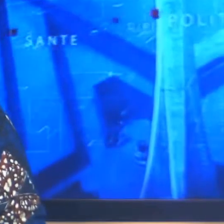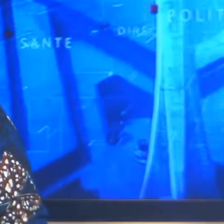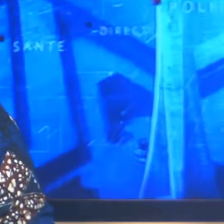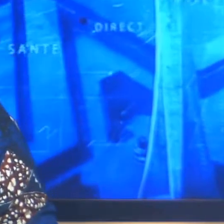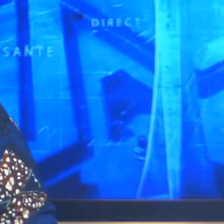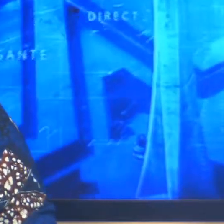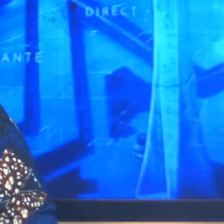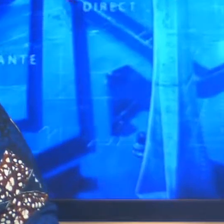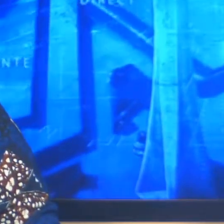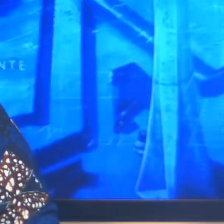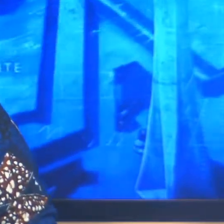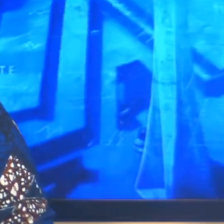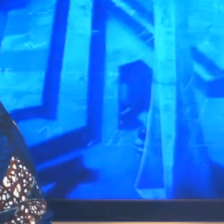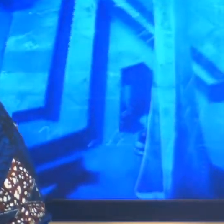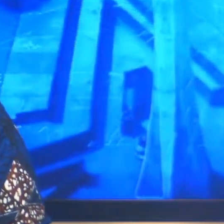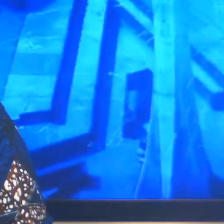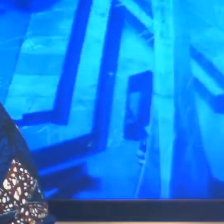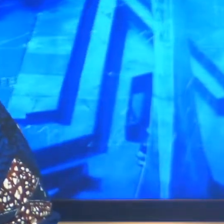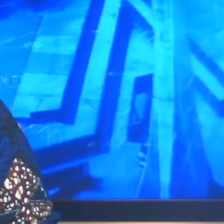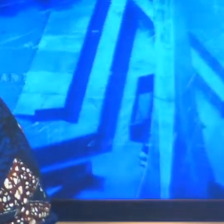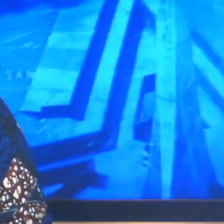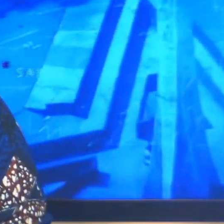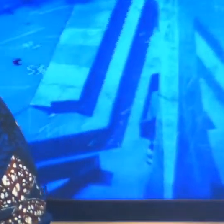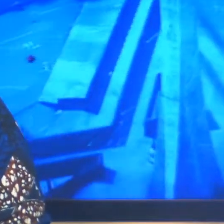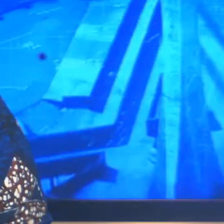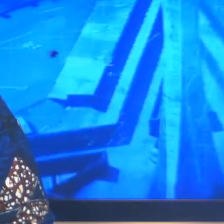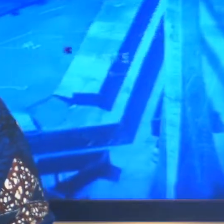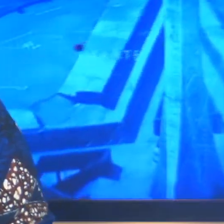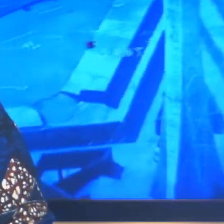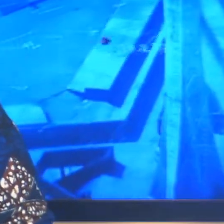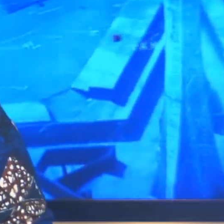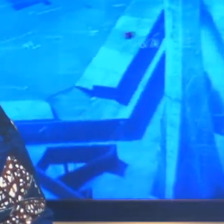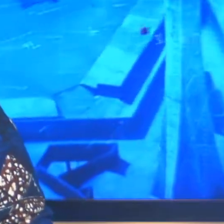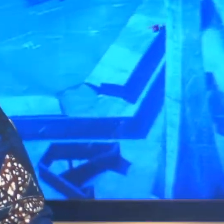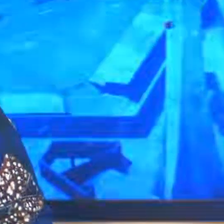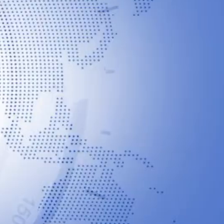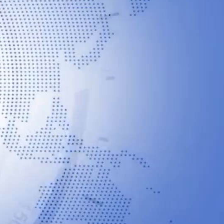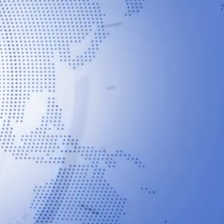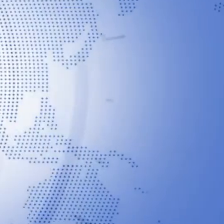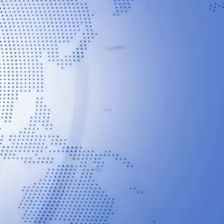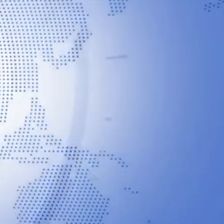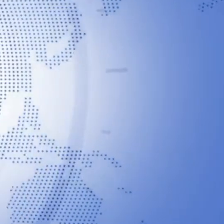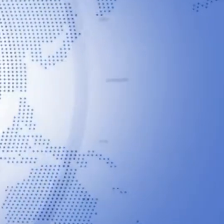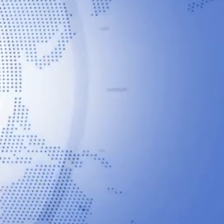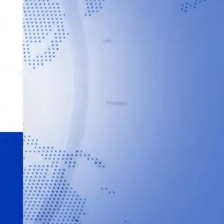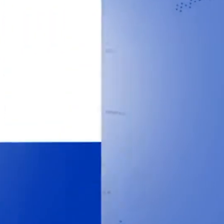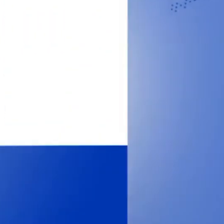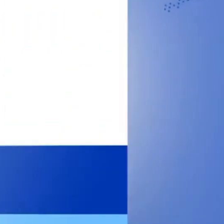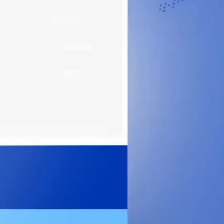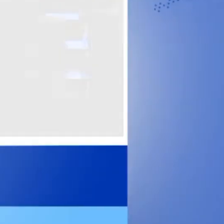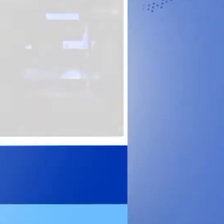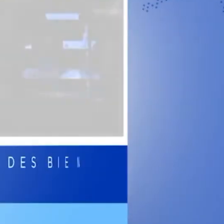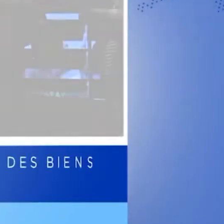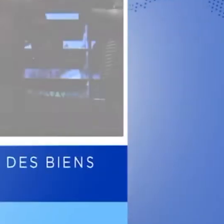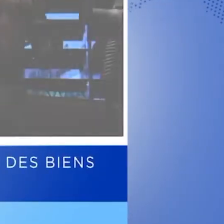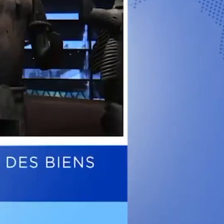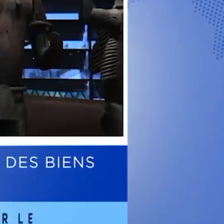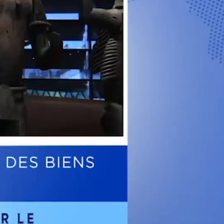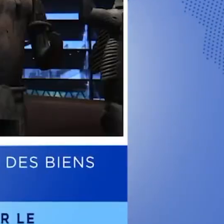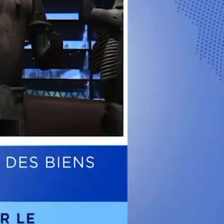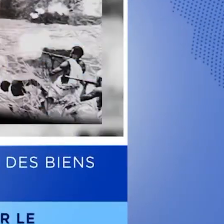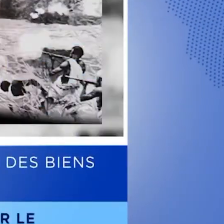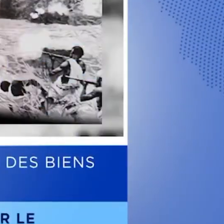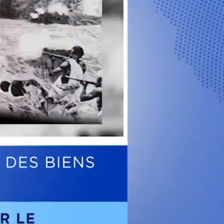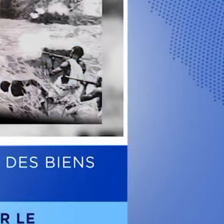Merci de nous rejoindre sur la télévision nationale, mesdames et messieurs, bonsoir et bienvenue au 20h. En conseil des